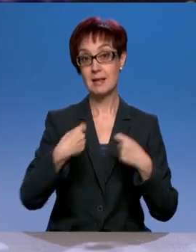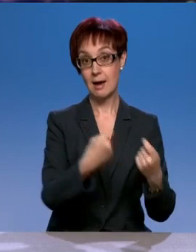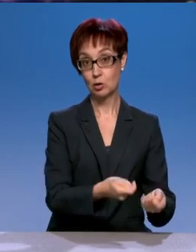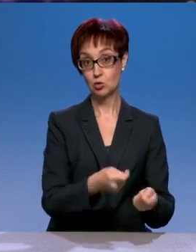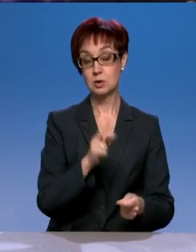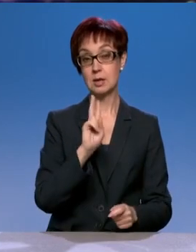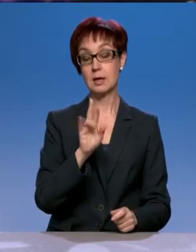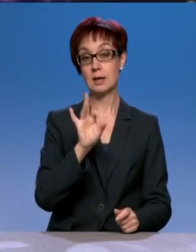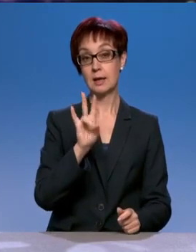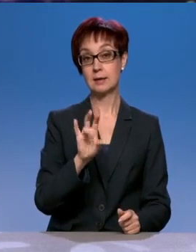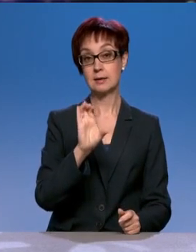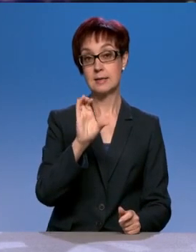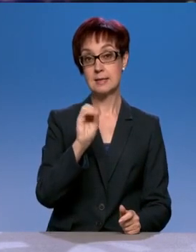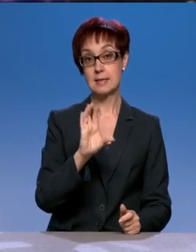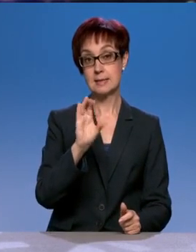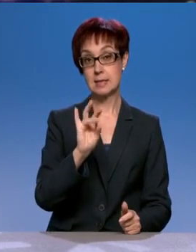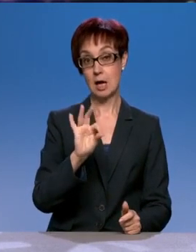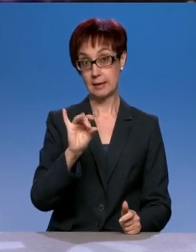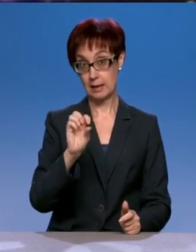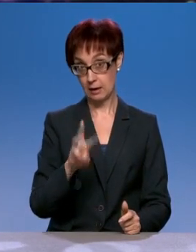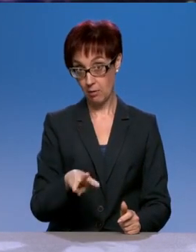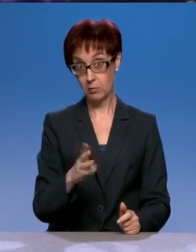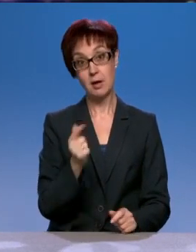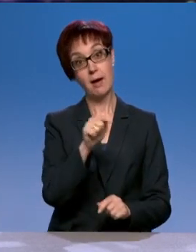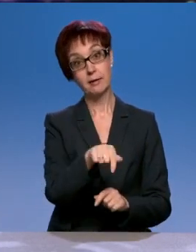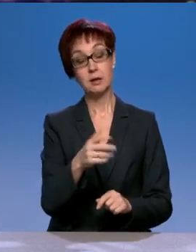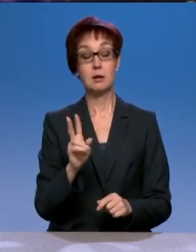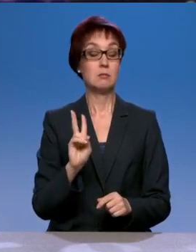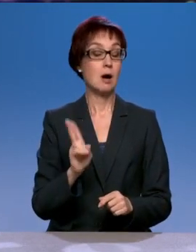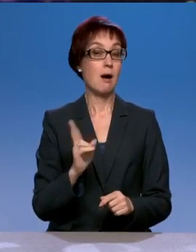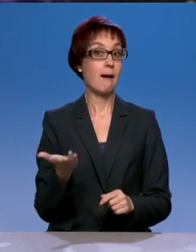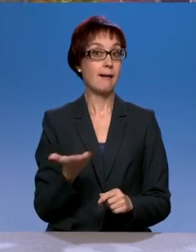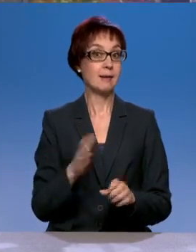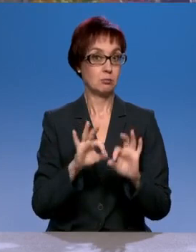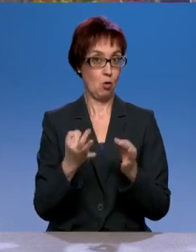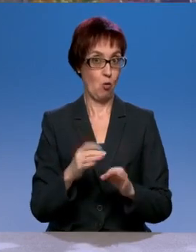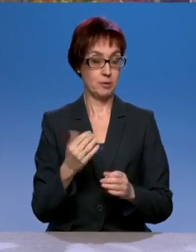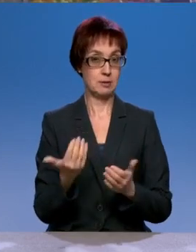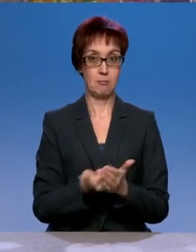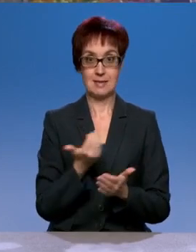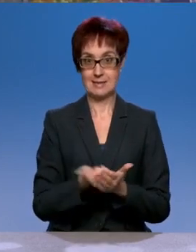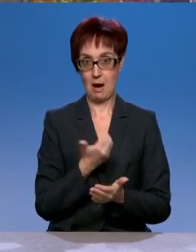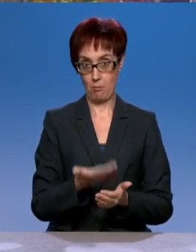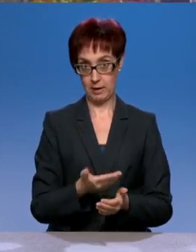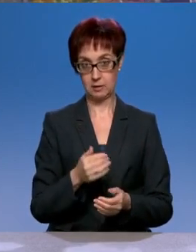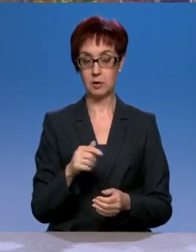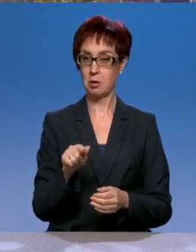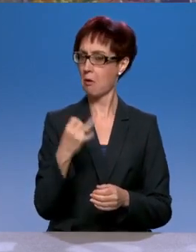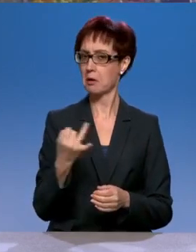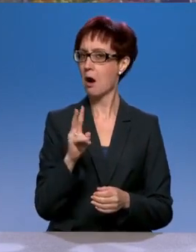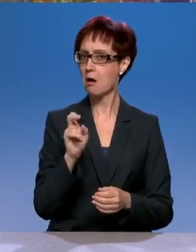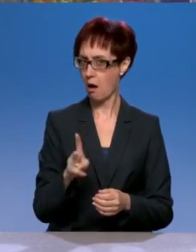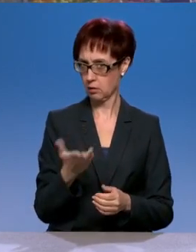государства не всегда, они там каким-то образом зарабатывают. Вот мне интересно, как они зарабатывают, зачем бизнесу в это входить? Два варианта там,